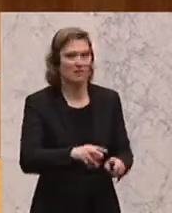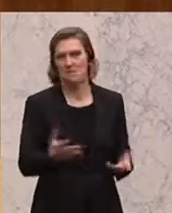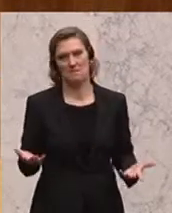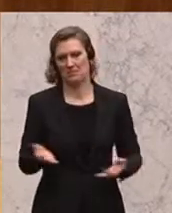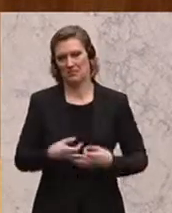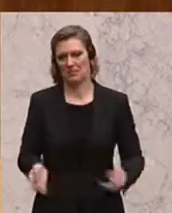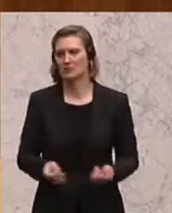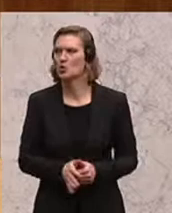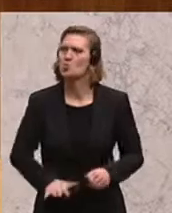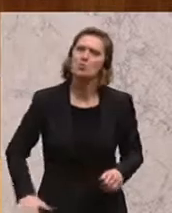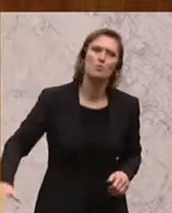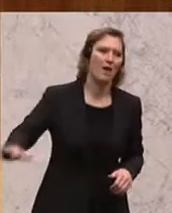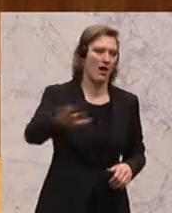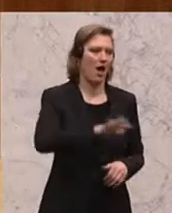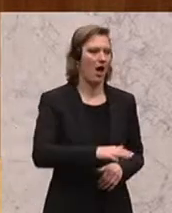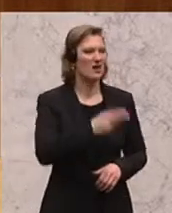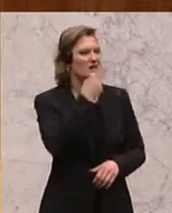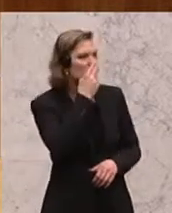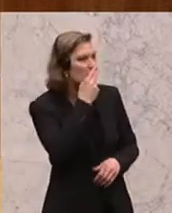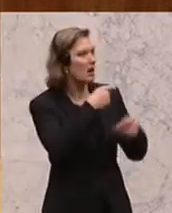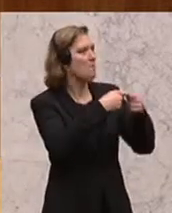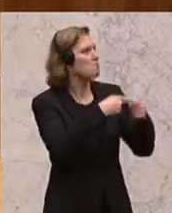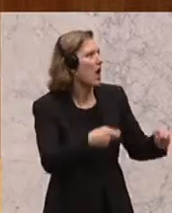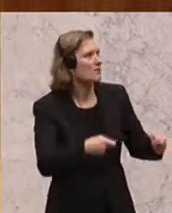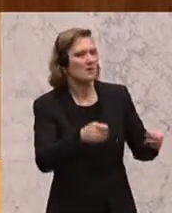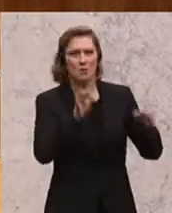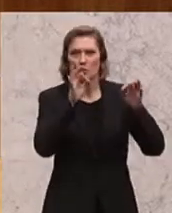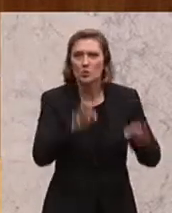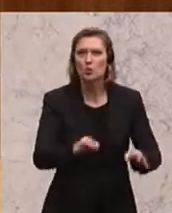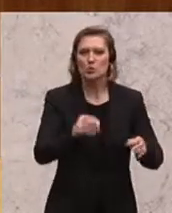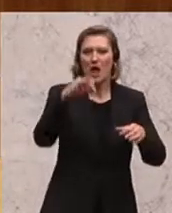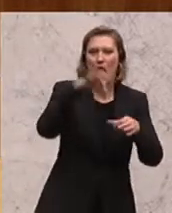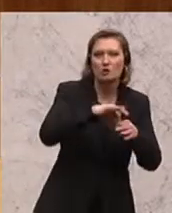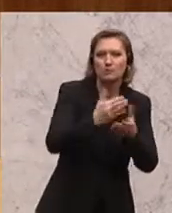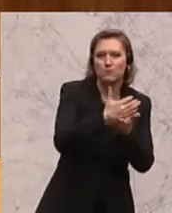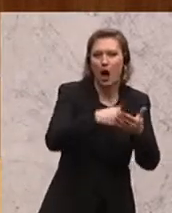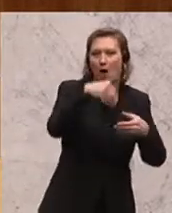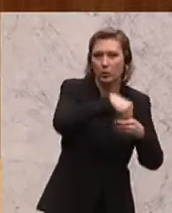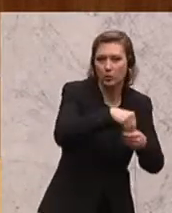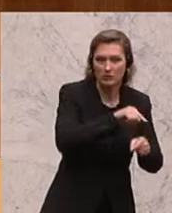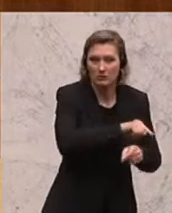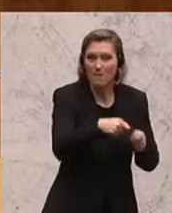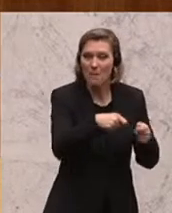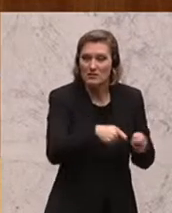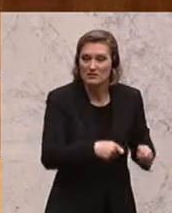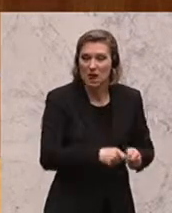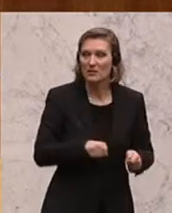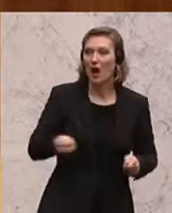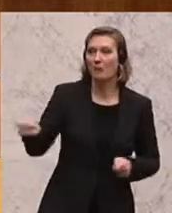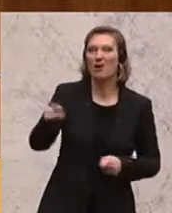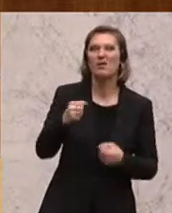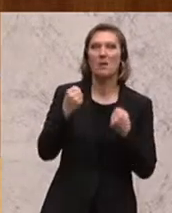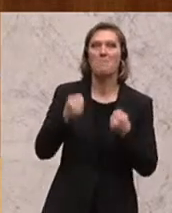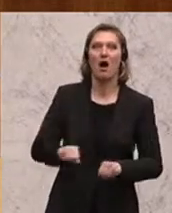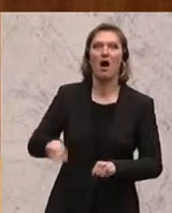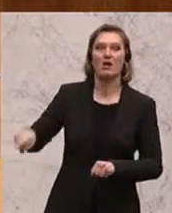Und überall von allen Maßnahmen, die wirklich signifikante Einsparungen gebracht hätten, jedoch die mächtigen Lobbys